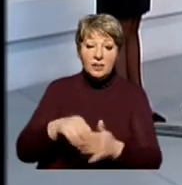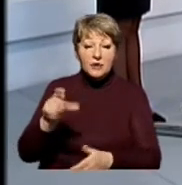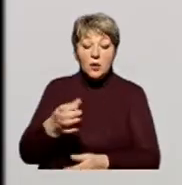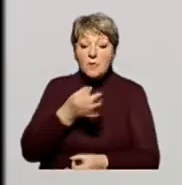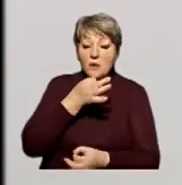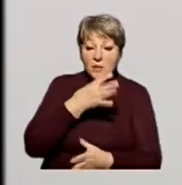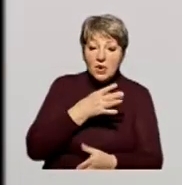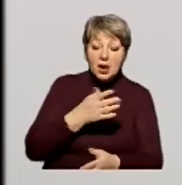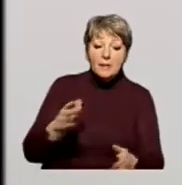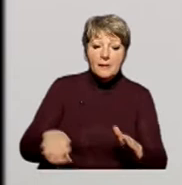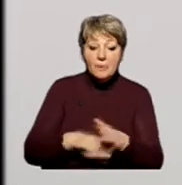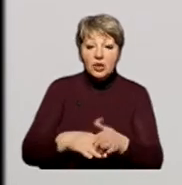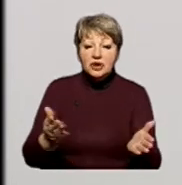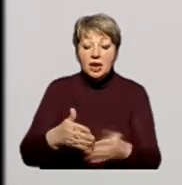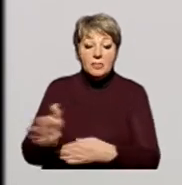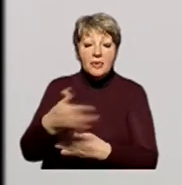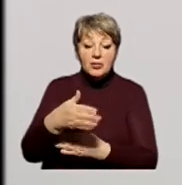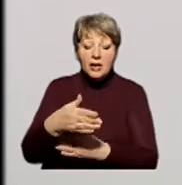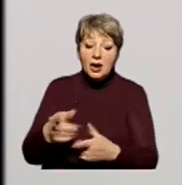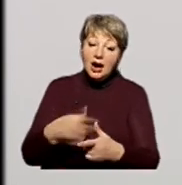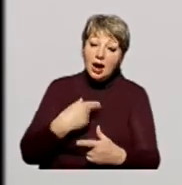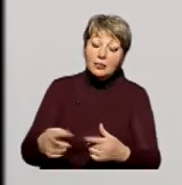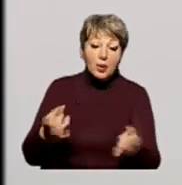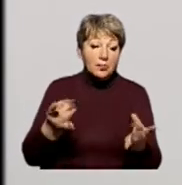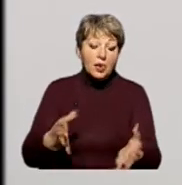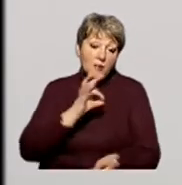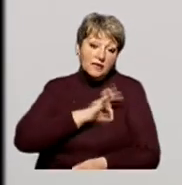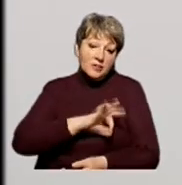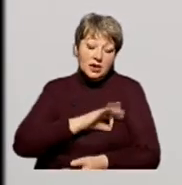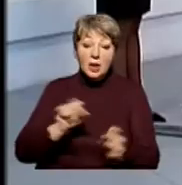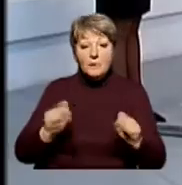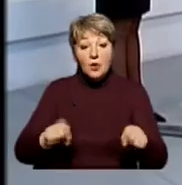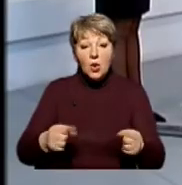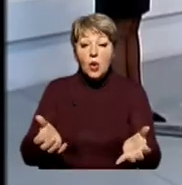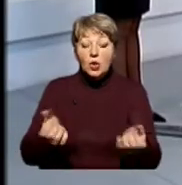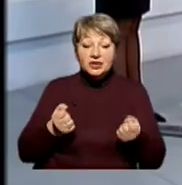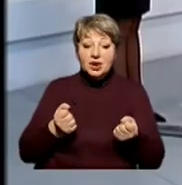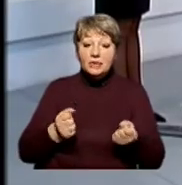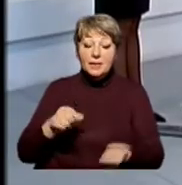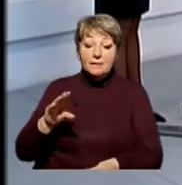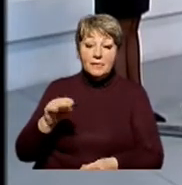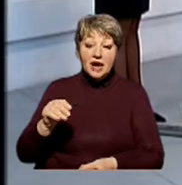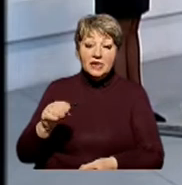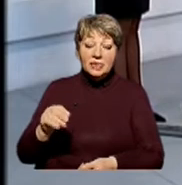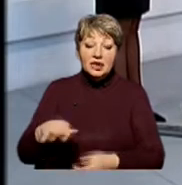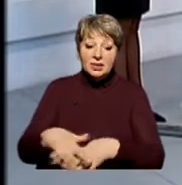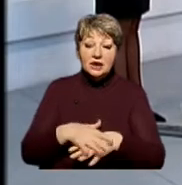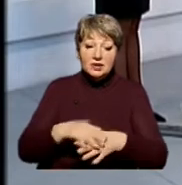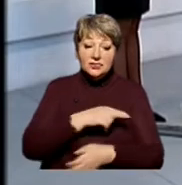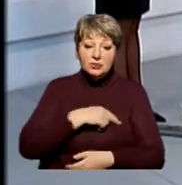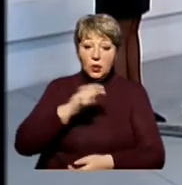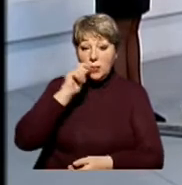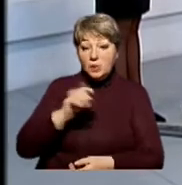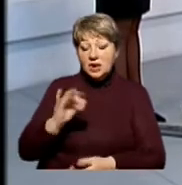будь-де і під будь-якими прапорами, чи просто використовуючи можливості отримати мандат народного депутата України